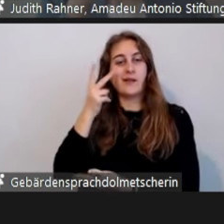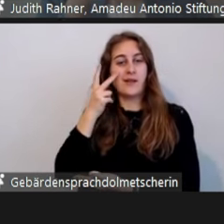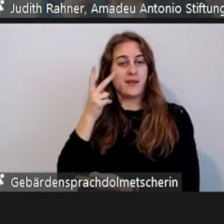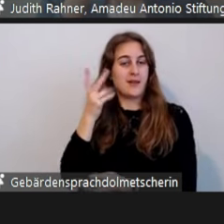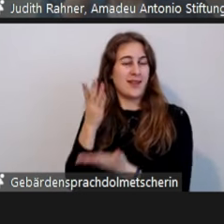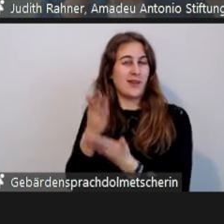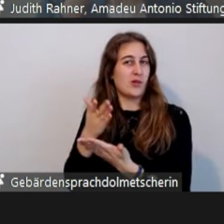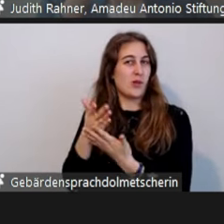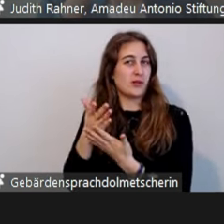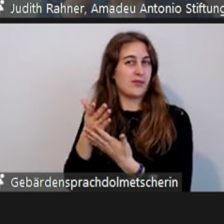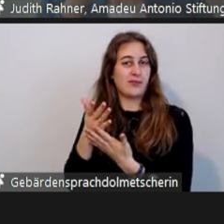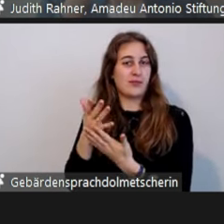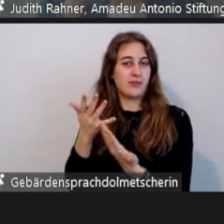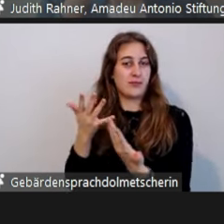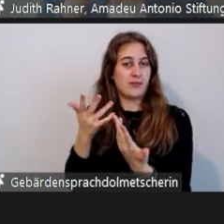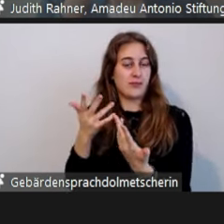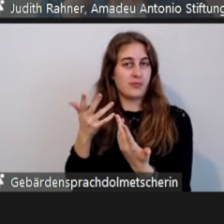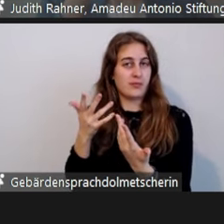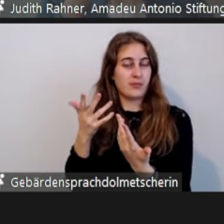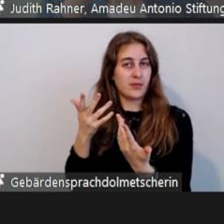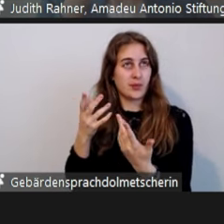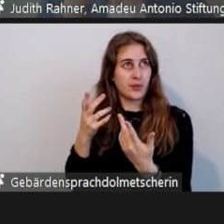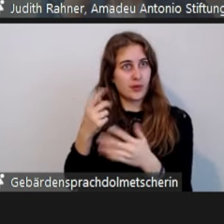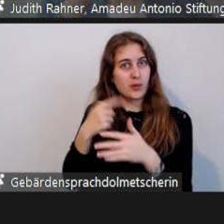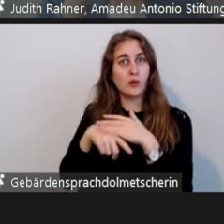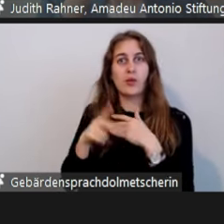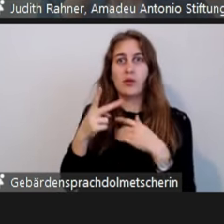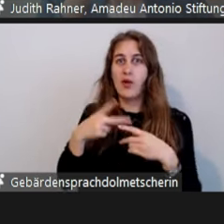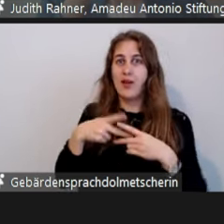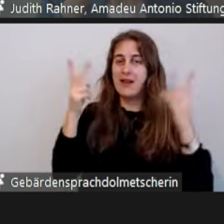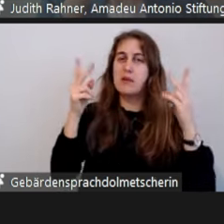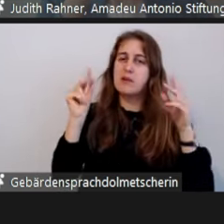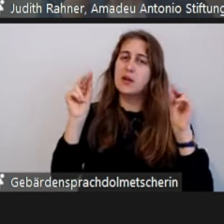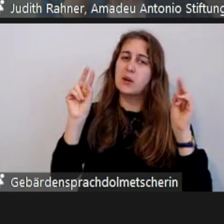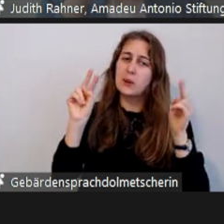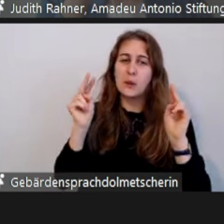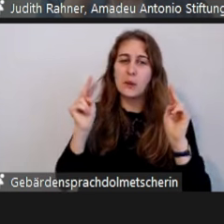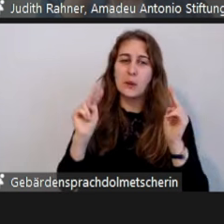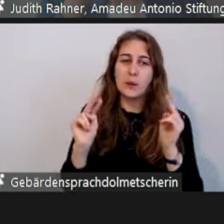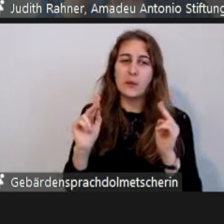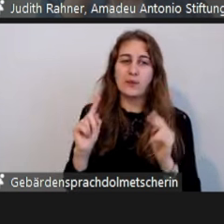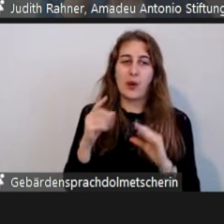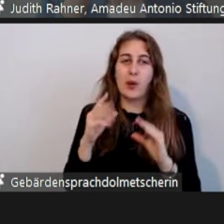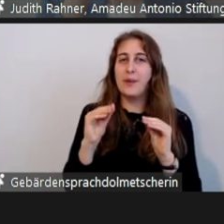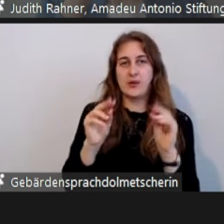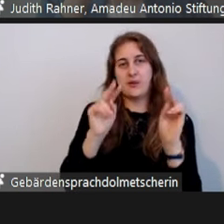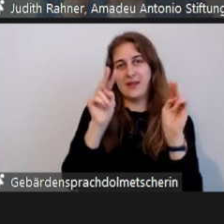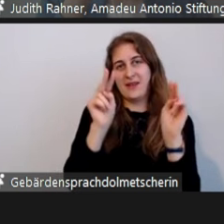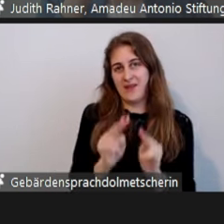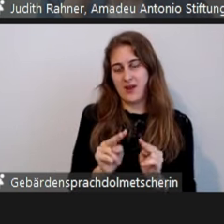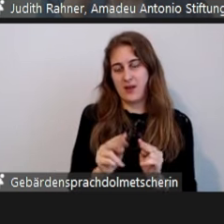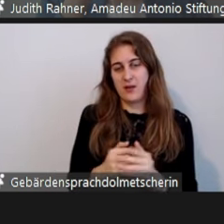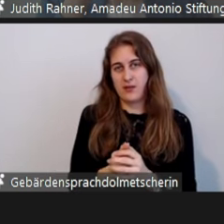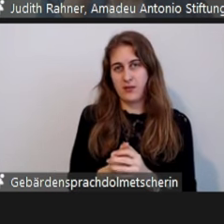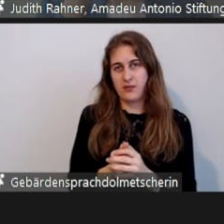Aufmerksamkeit auch die Nutzung sinkt. Das sieht jetzt so ein bisschen dramatisch aus, weil die ersten Monate